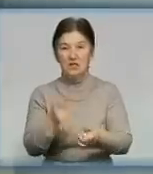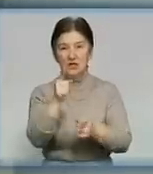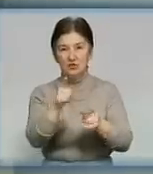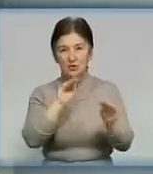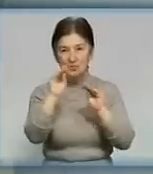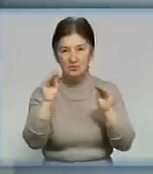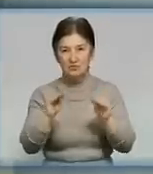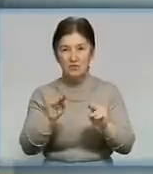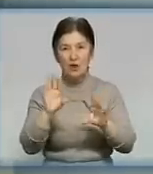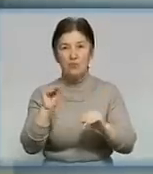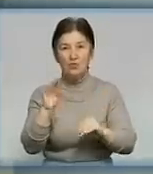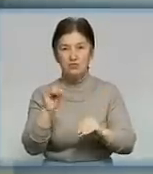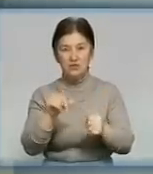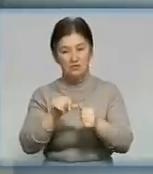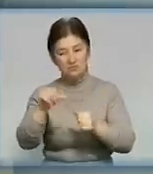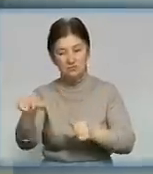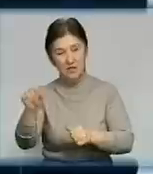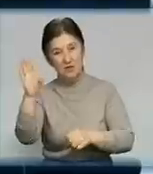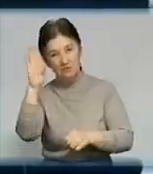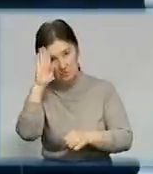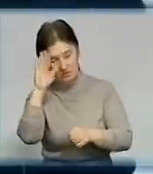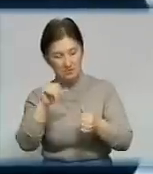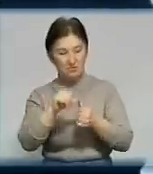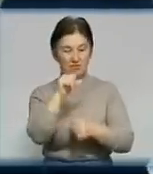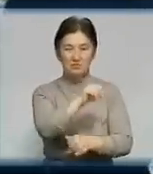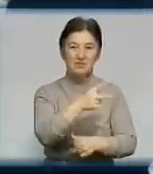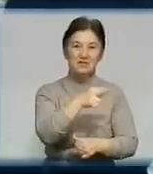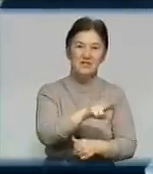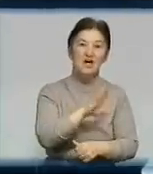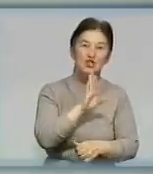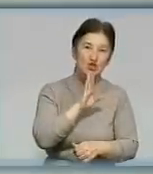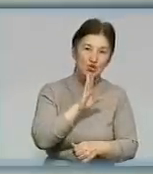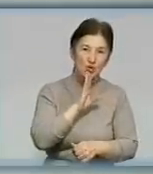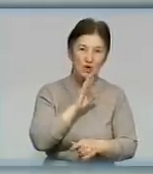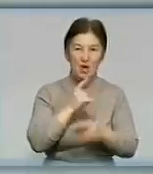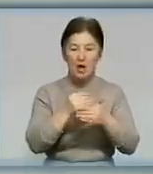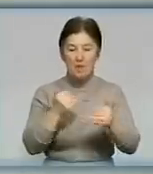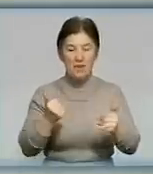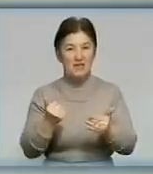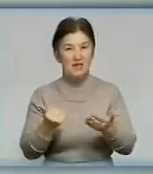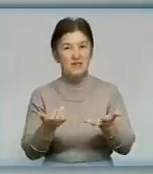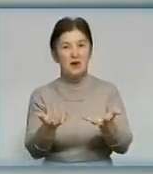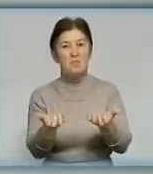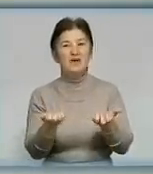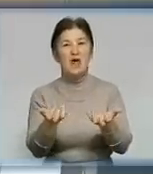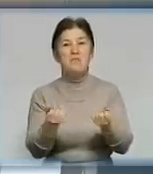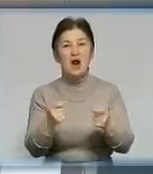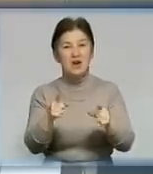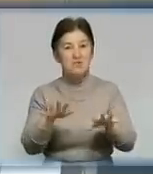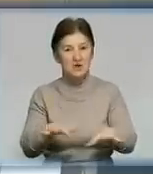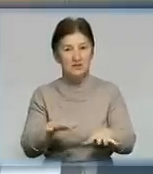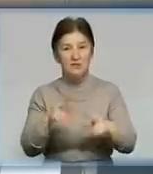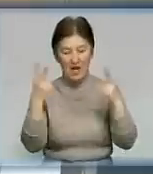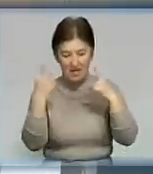окремі санпропускники для жінок та чоловіків. Чого не було раніше, показує головний лікар. Поряд з приймальним відділенням на першому поверсі облаштують і